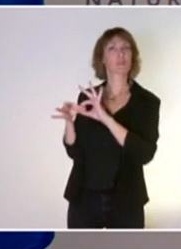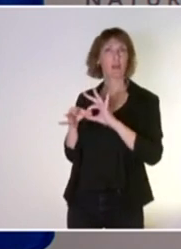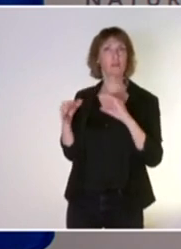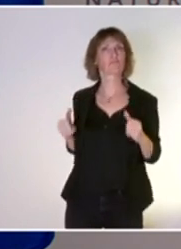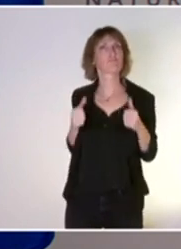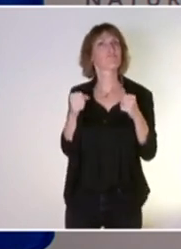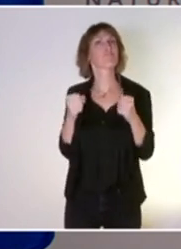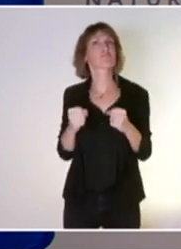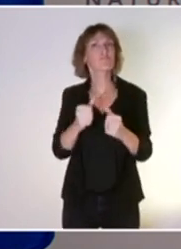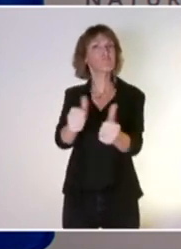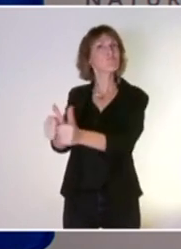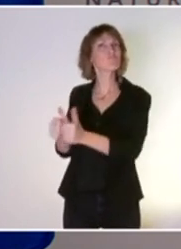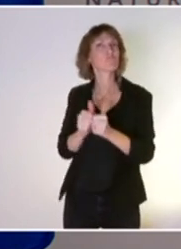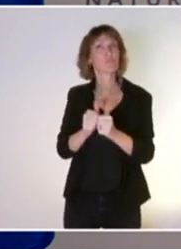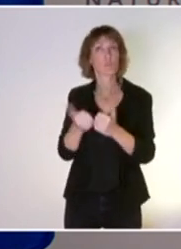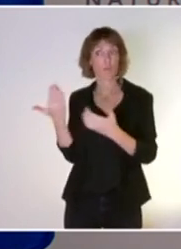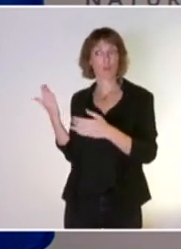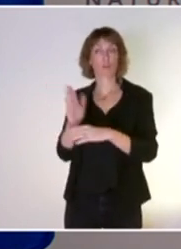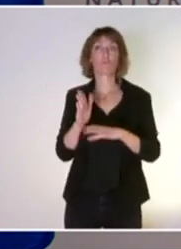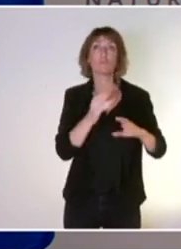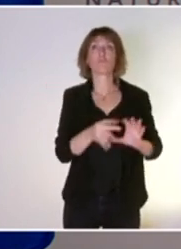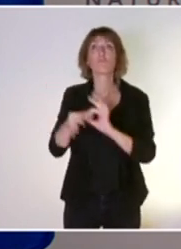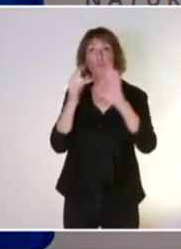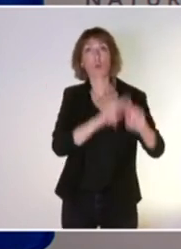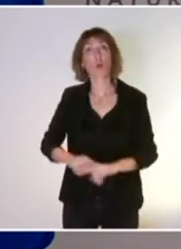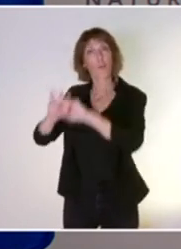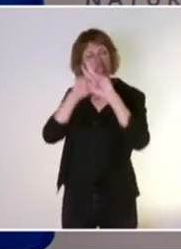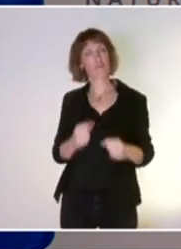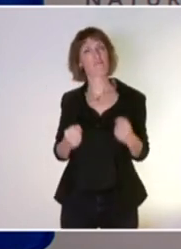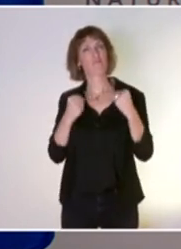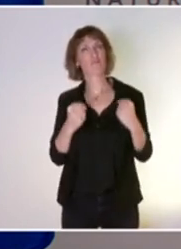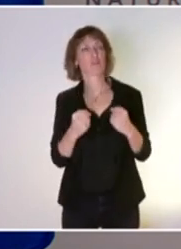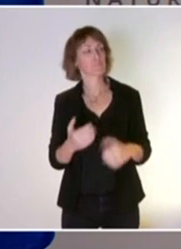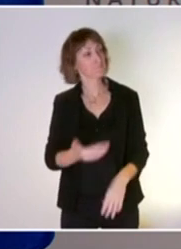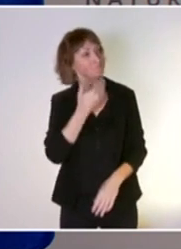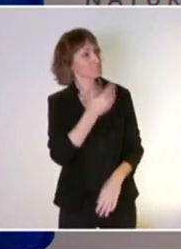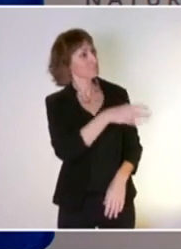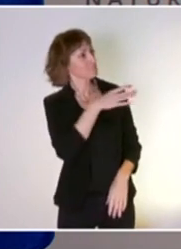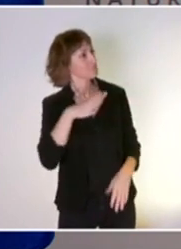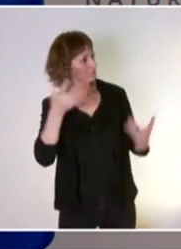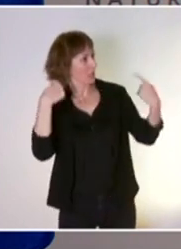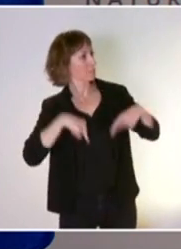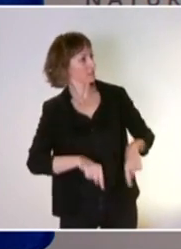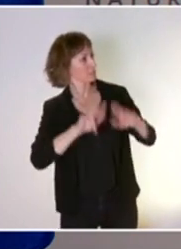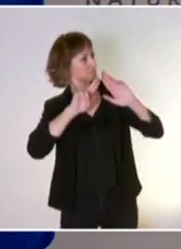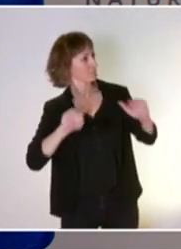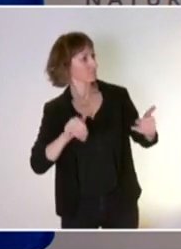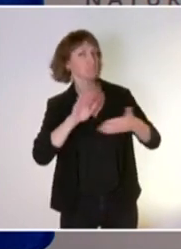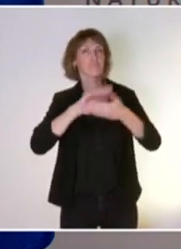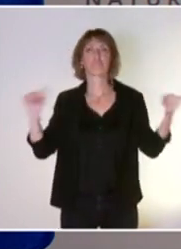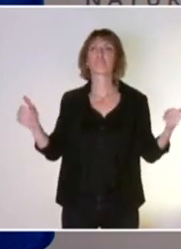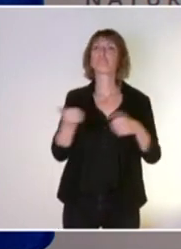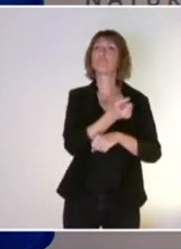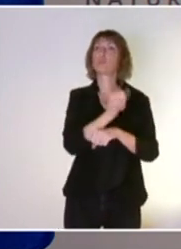de l'Union européenne. Merci Madame la Ministre pour ces mots d'introduction. Je vais passer la parole aux